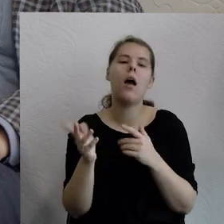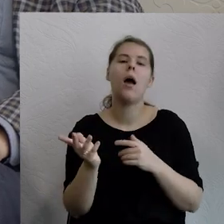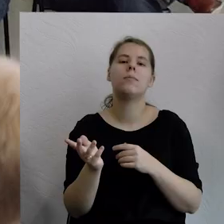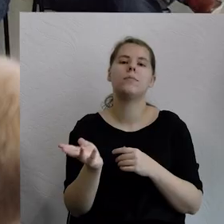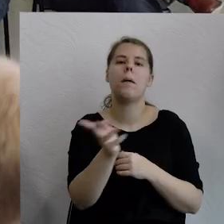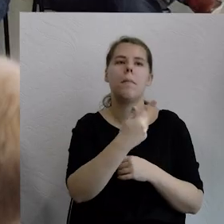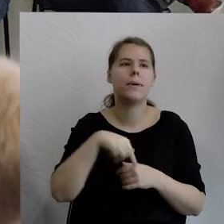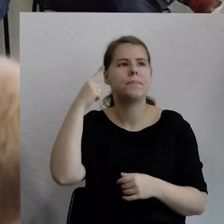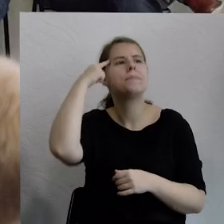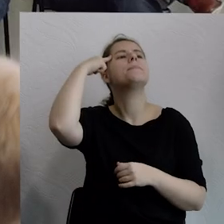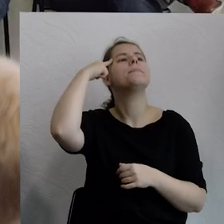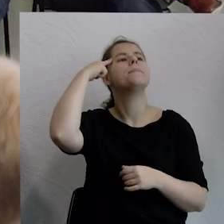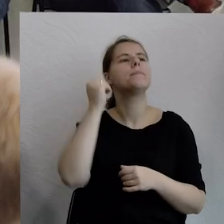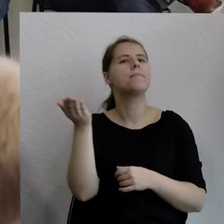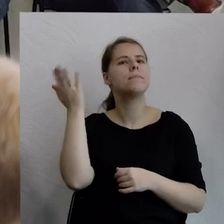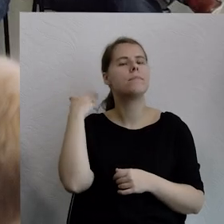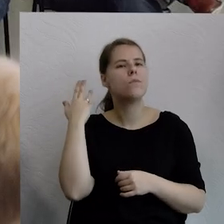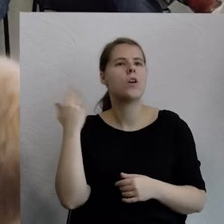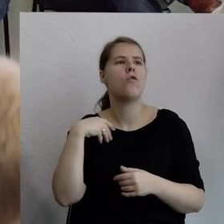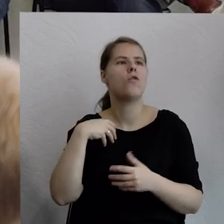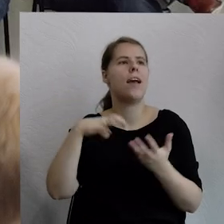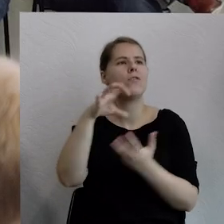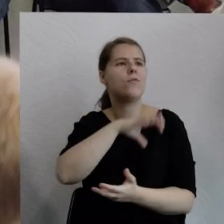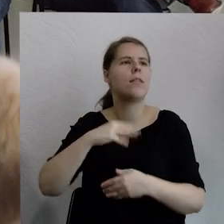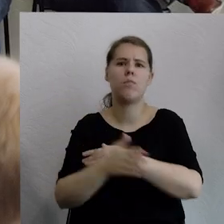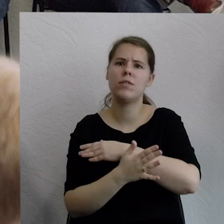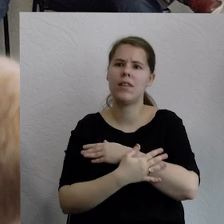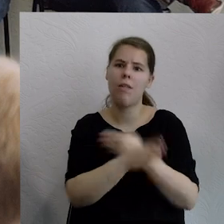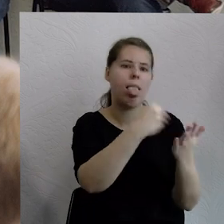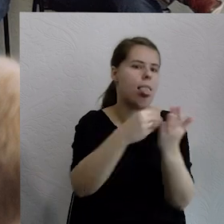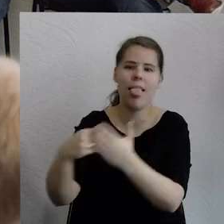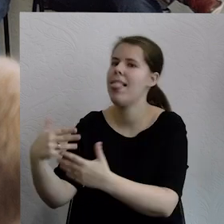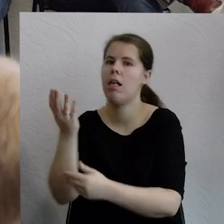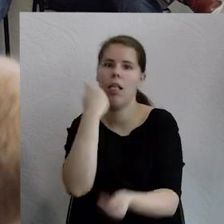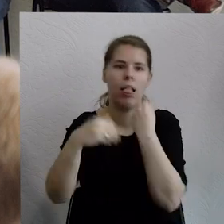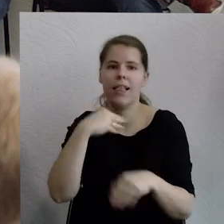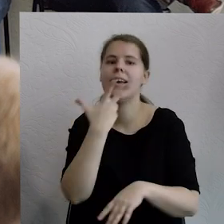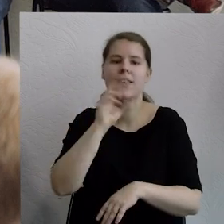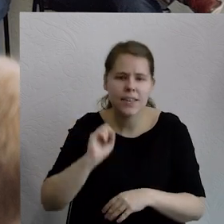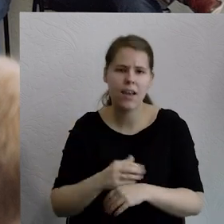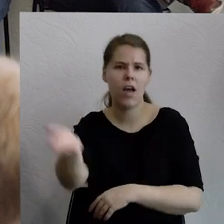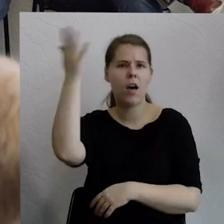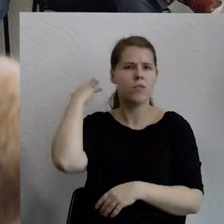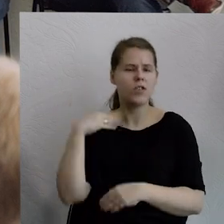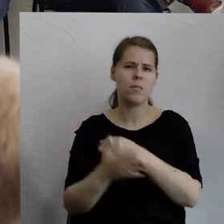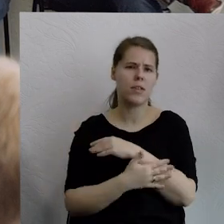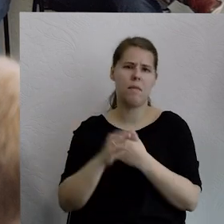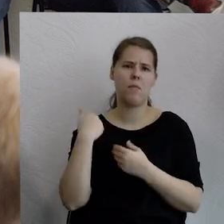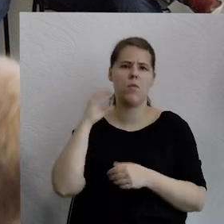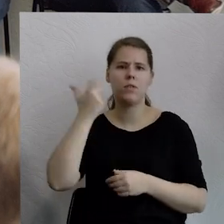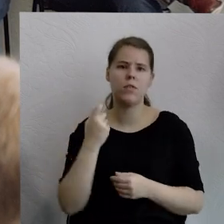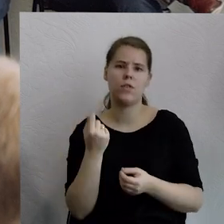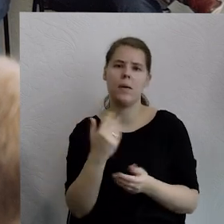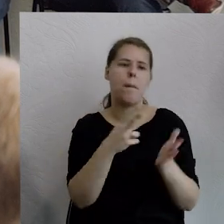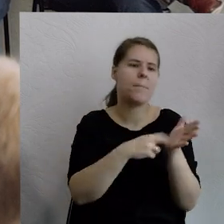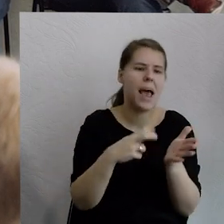dobrego życia nie w oparciu o konsumpcję, jednak cały okres PRL-u to było zmaganie się raczej z niedoborem, a jednak trochę